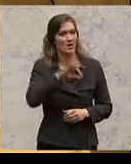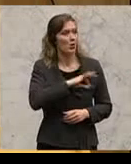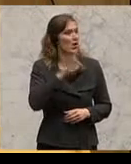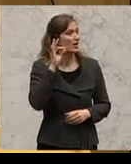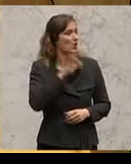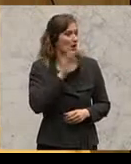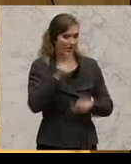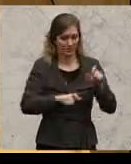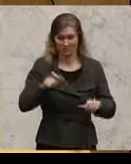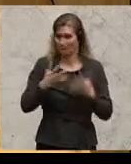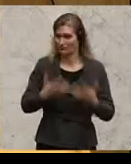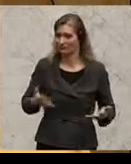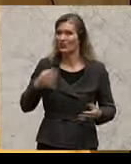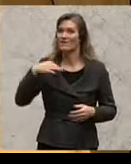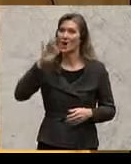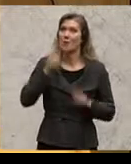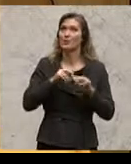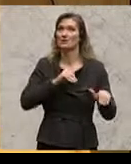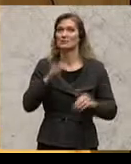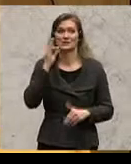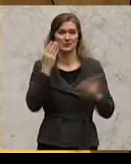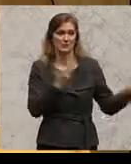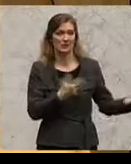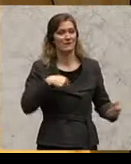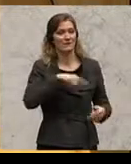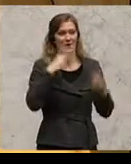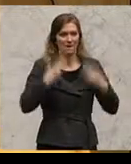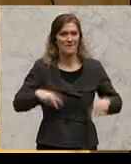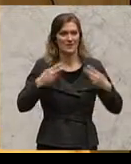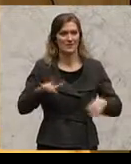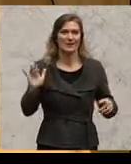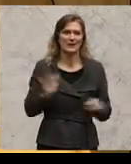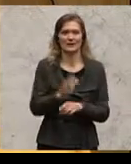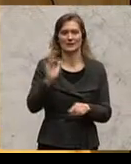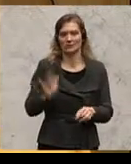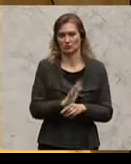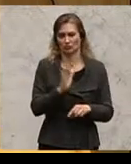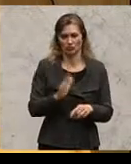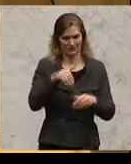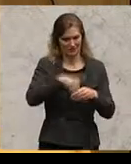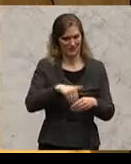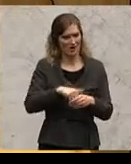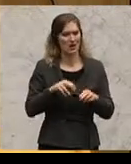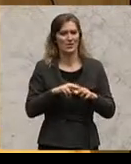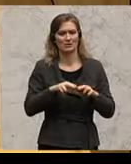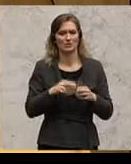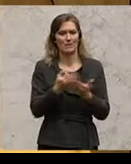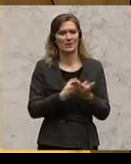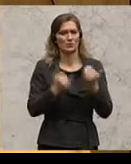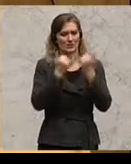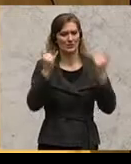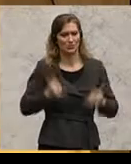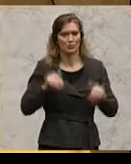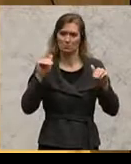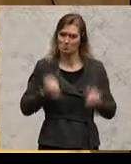sehr geehrte Frau Bundesministerin, Wir werden weiter kritisch diesem Nationalen Bildungsinstitut gegenüberstehen,